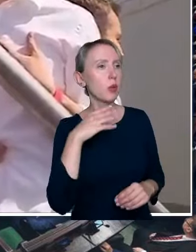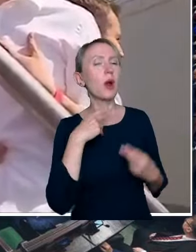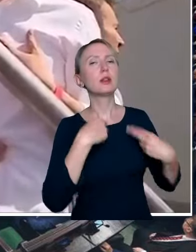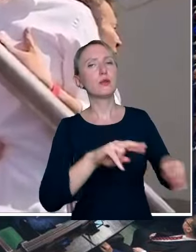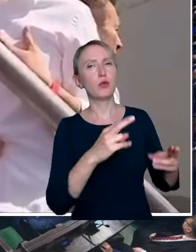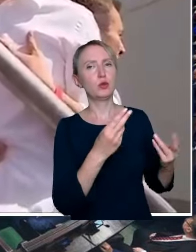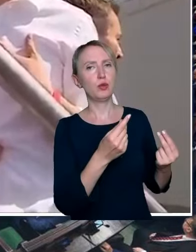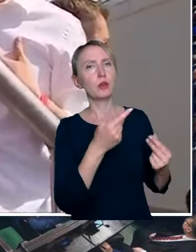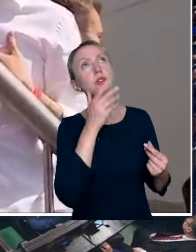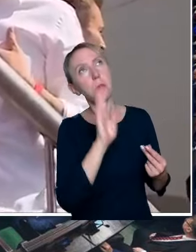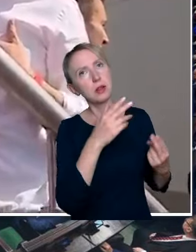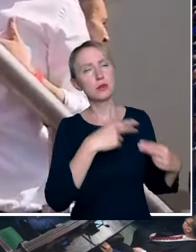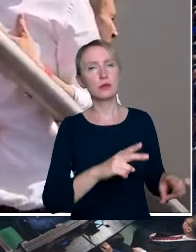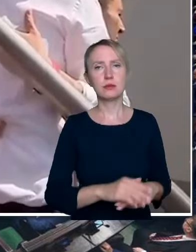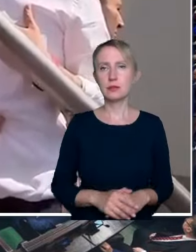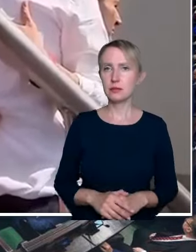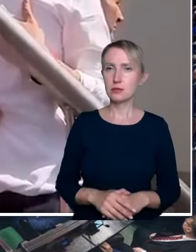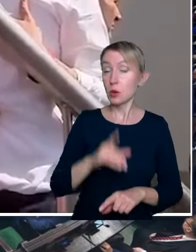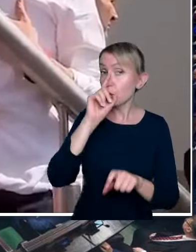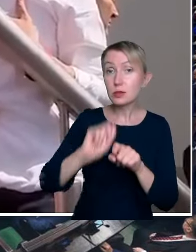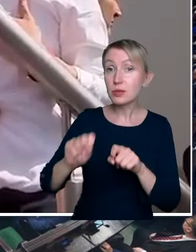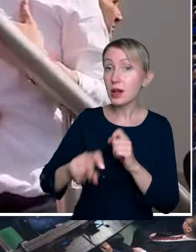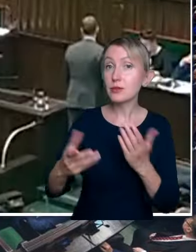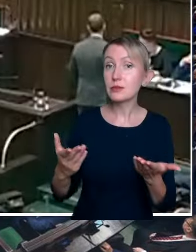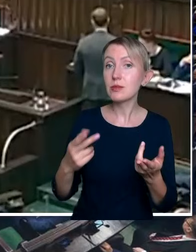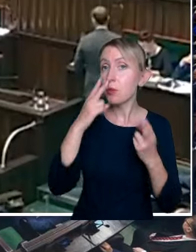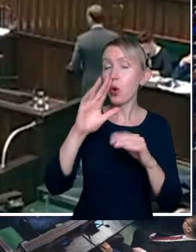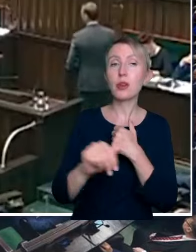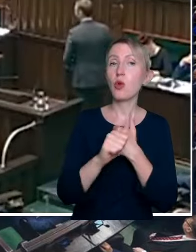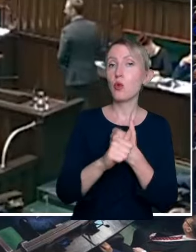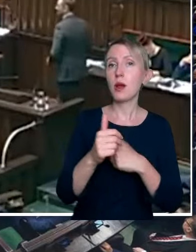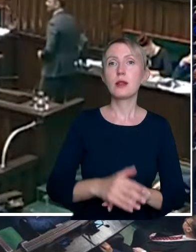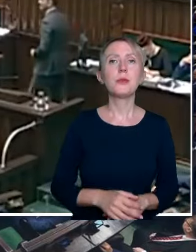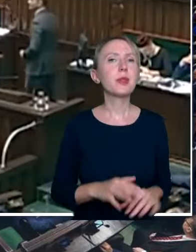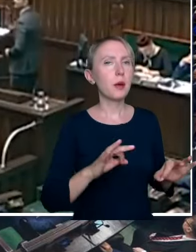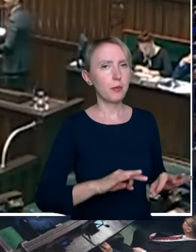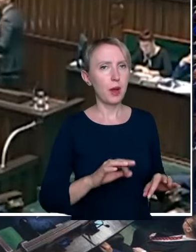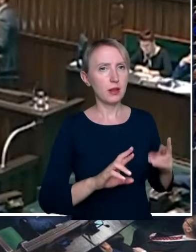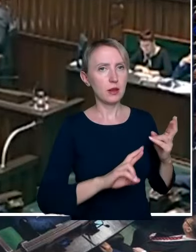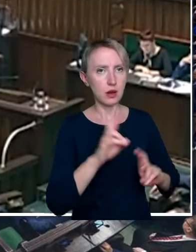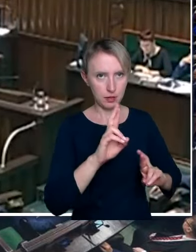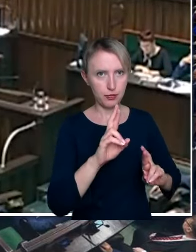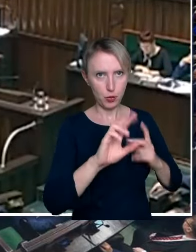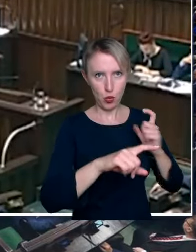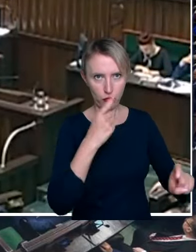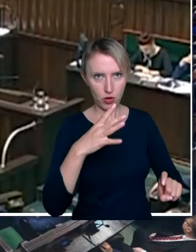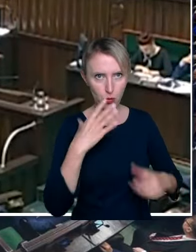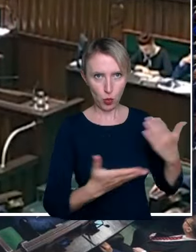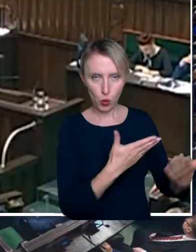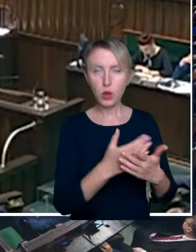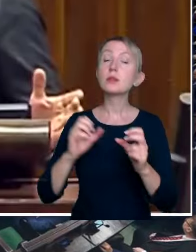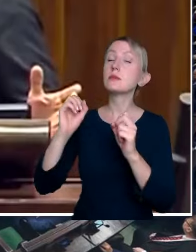Znaczy, oddał przynajmniej. Widzicie pan, no to sprawdźmy to. Pokażmy te dokumenty. Złożył pan w tej sprawie interpelację? Tak, jak najbardziej. Zgłosiliśmy